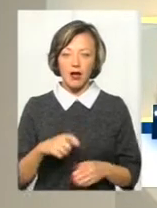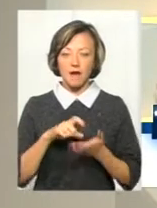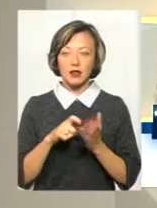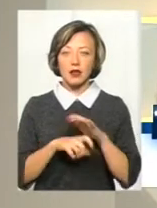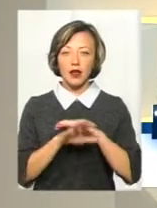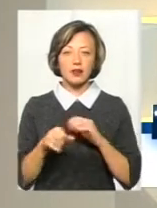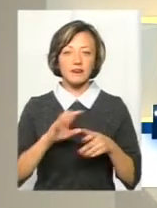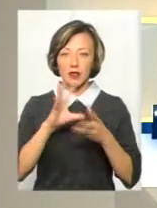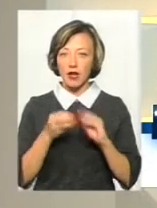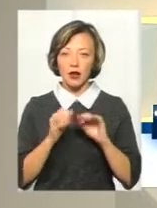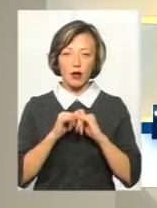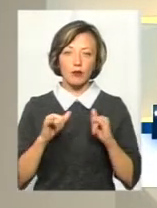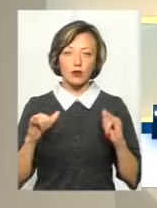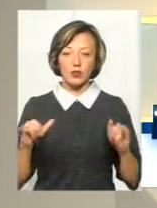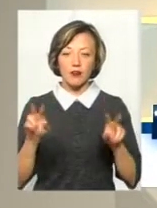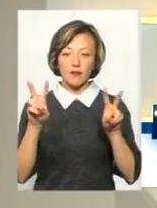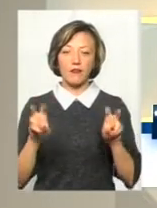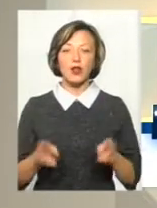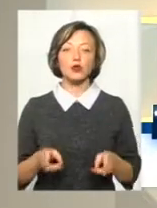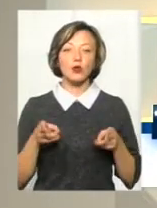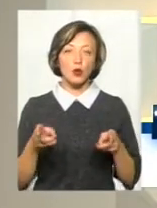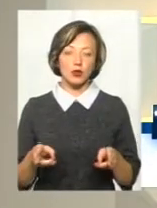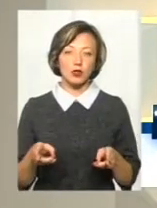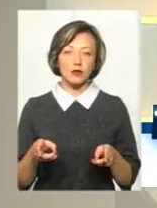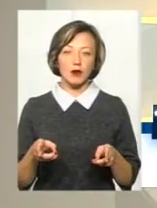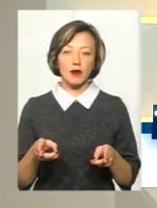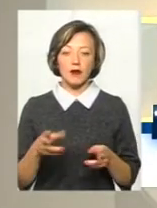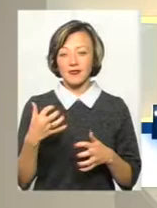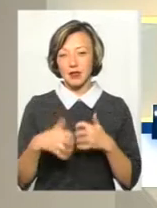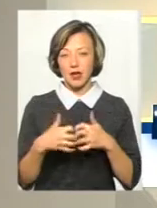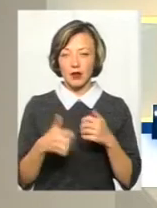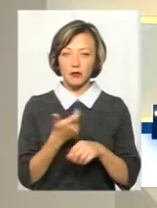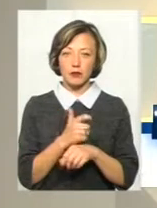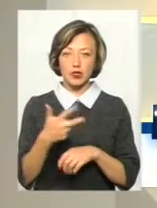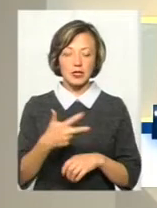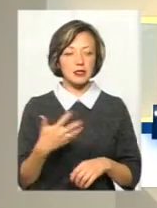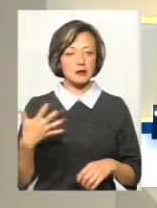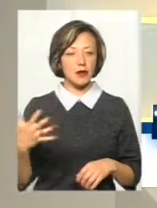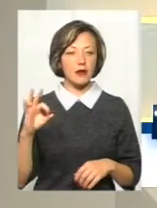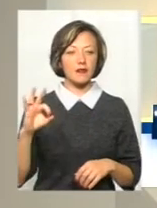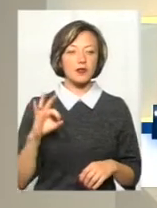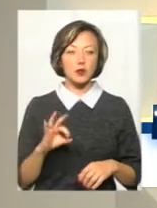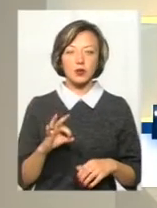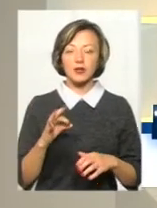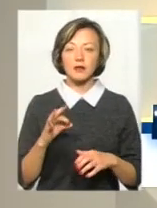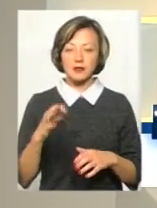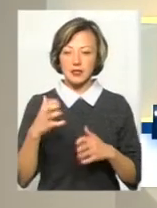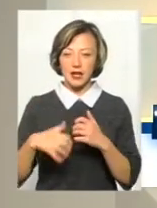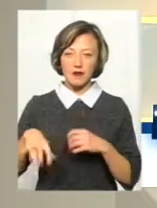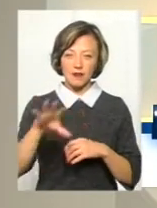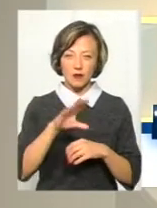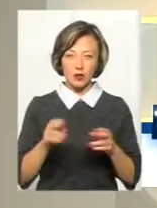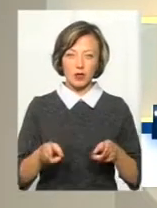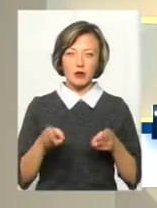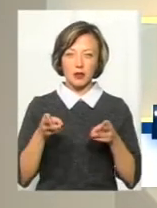крадіжки – це взагалі найпоширеніший вид злочинів. Вони складають у середньому більше 35% серед усього числа